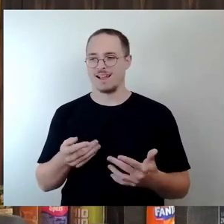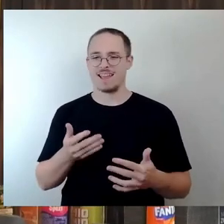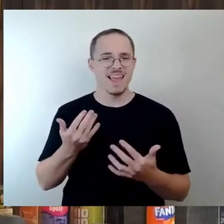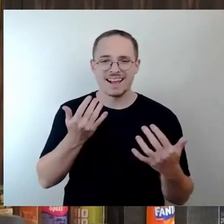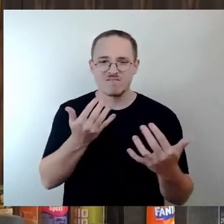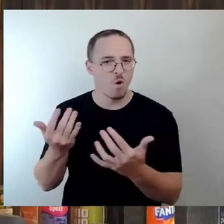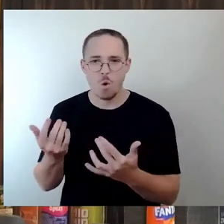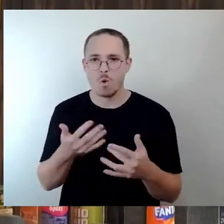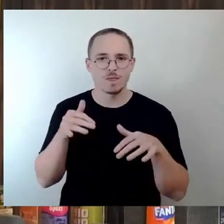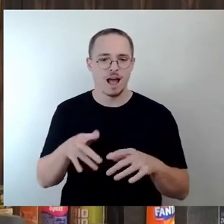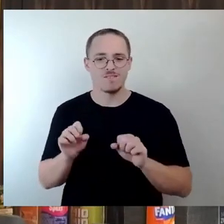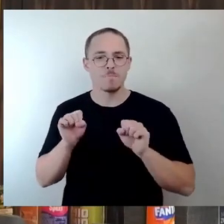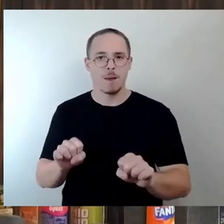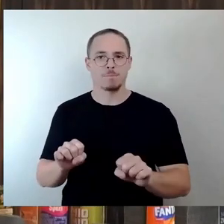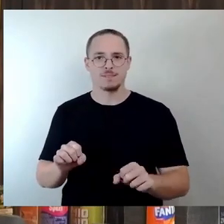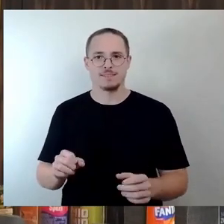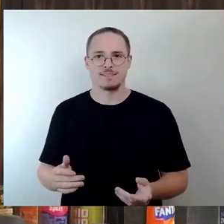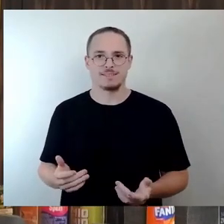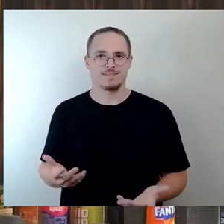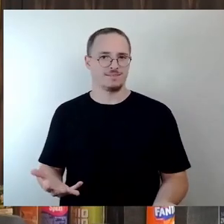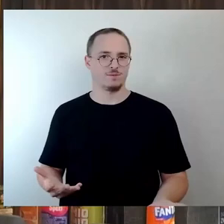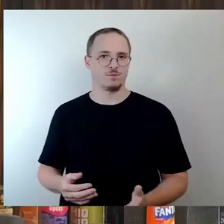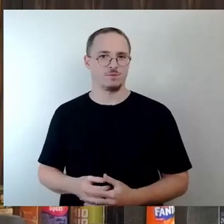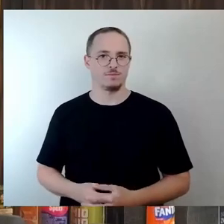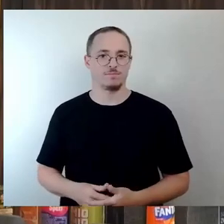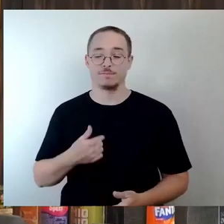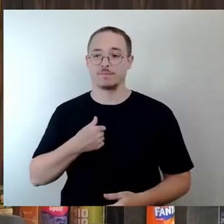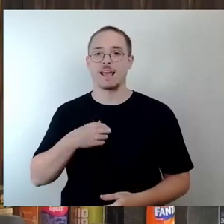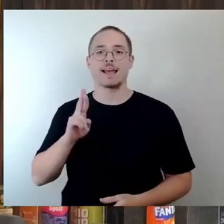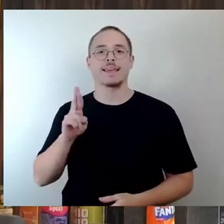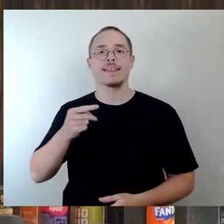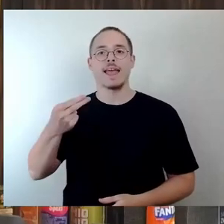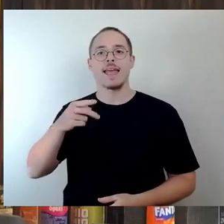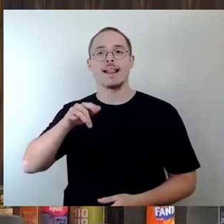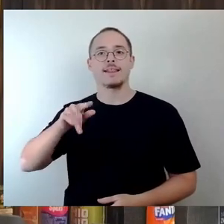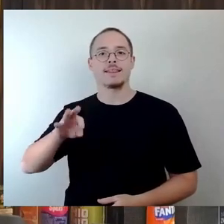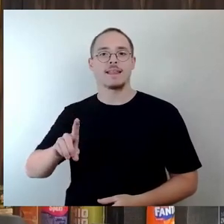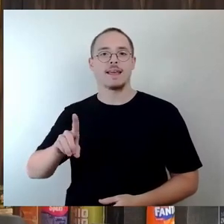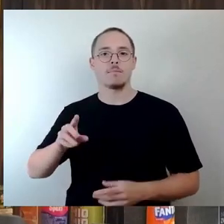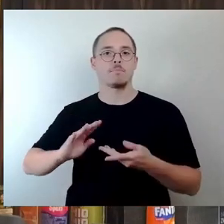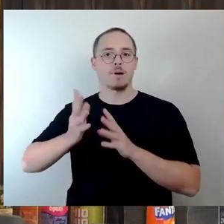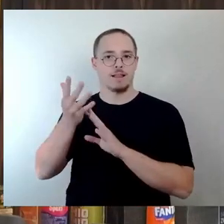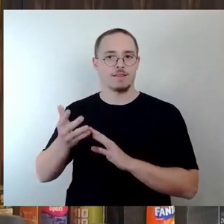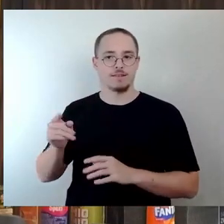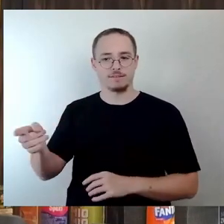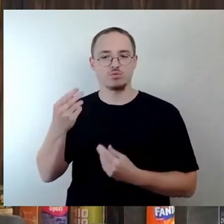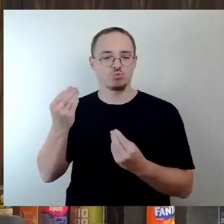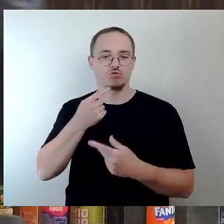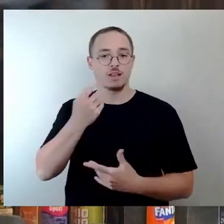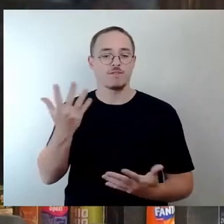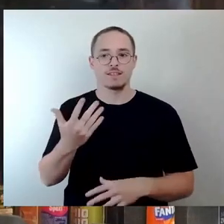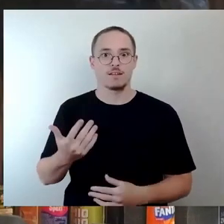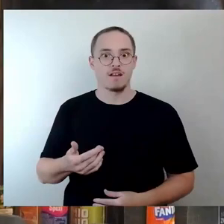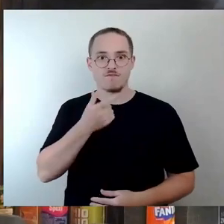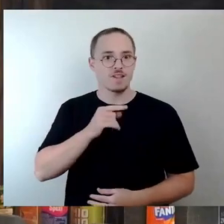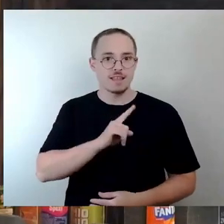gerne Regine Hildebrandt, frei nach Regine Hildebrandt, ich möchte nicht wissen, warum es nichts geht, sondern wie es geht und daher meine Fragen. Zum